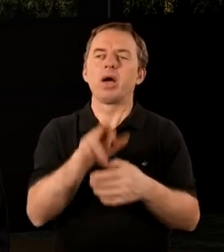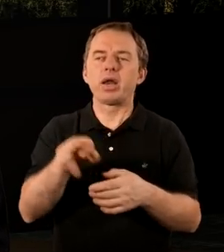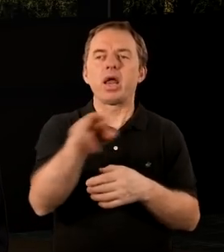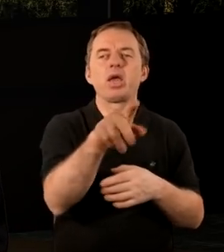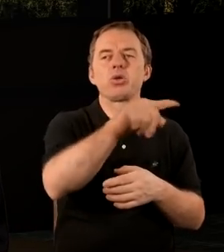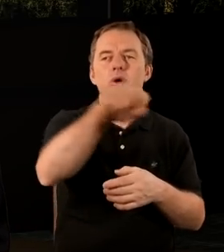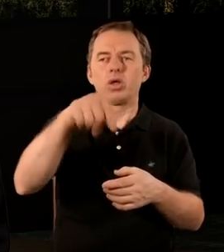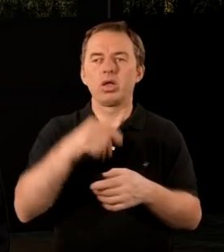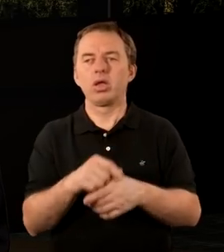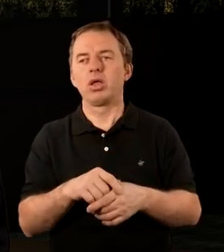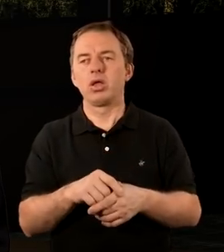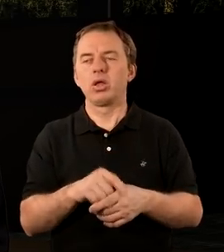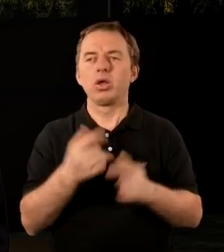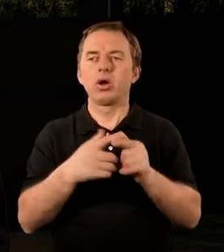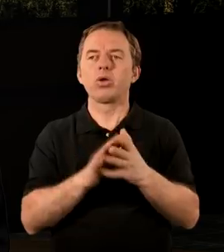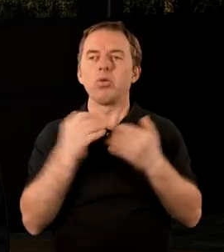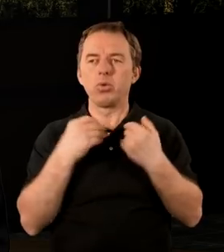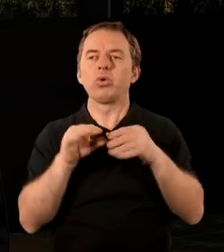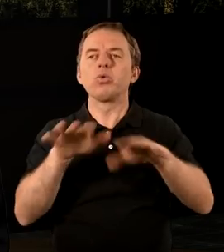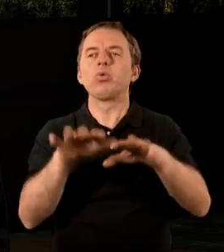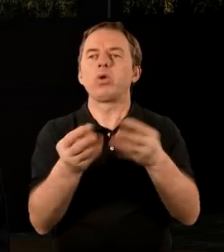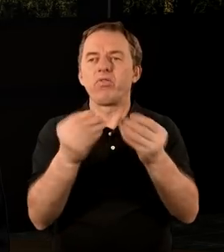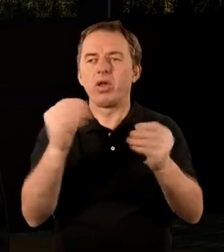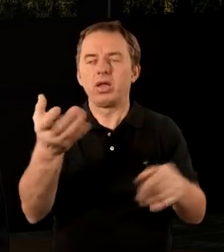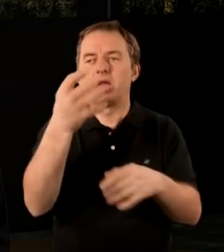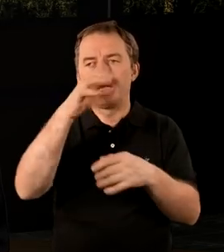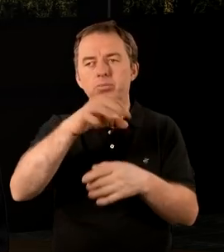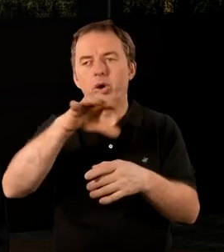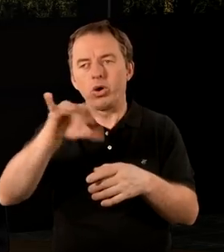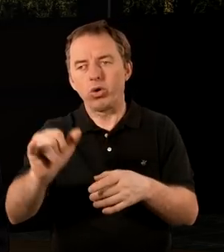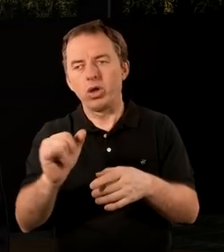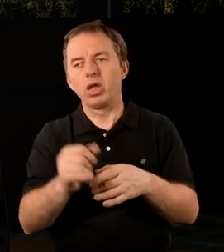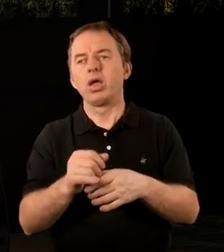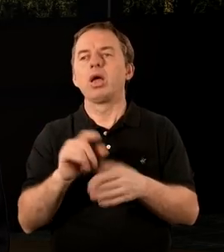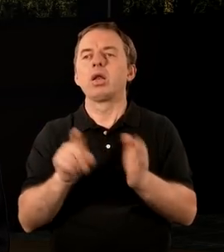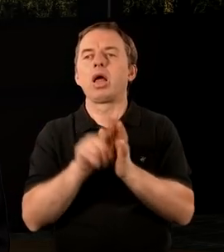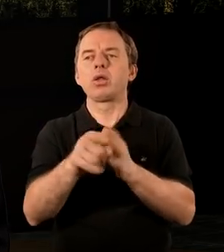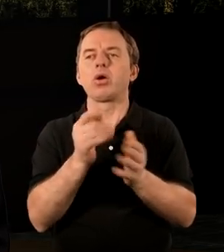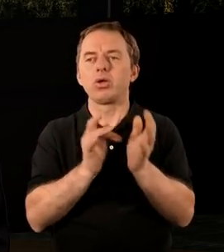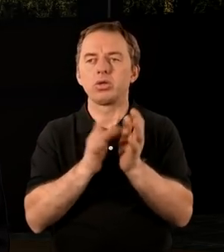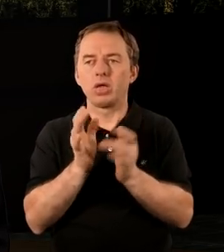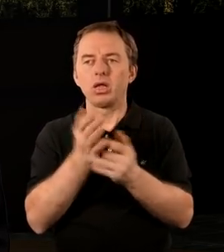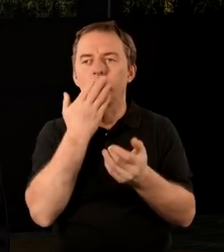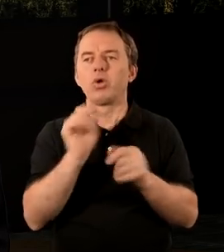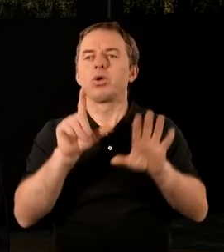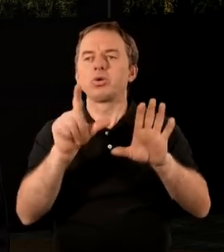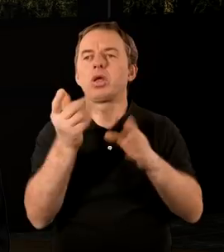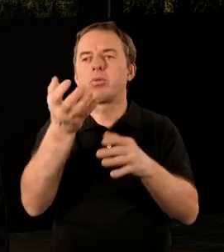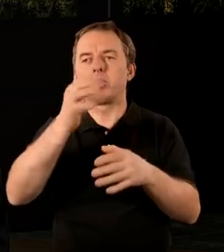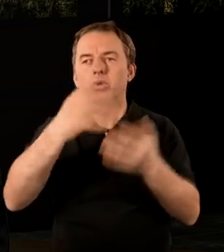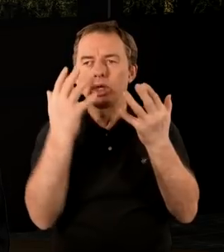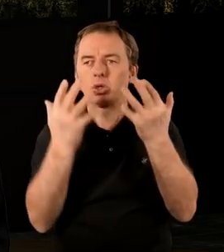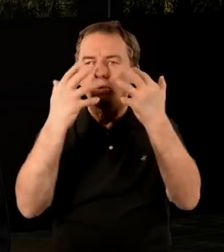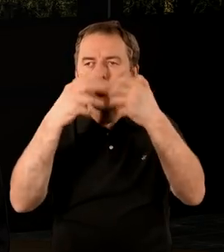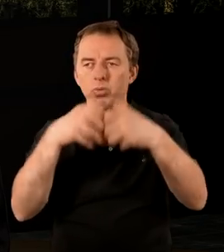tym regionie, wiemy to z historii Kościoła, było znacznie więcej zborów, a więc dlaczego tutaj Jezus tylko na siedmiu